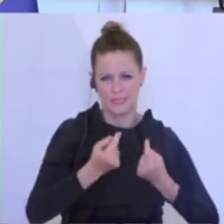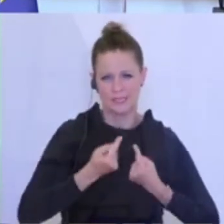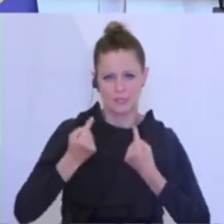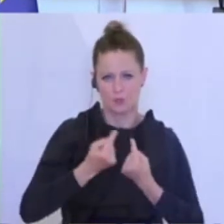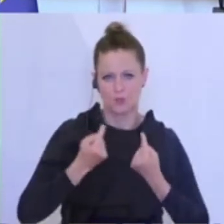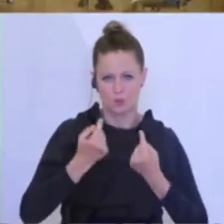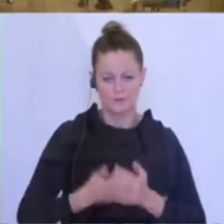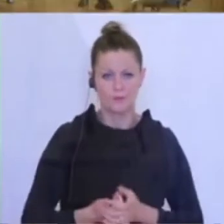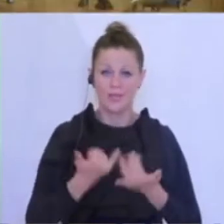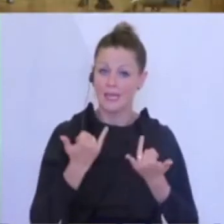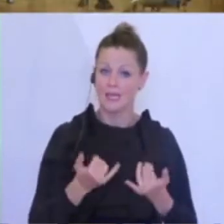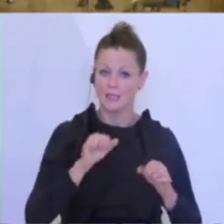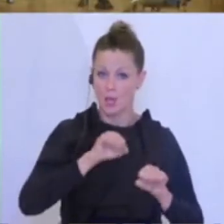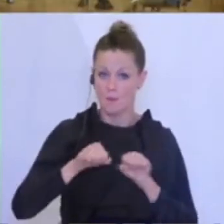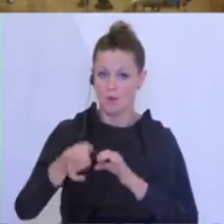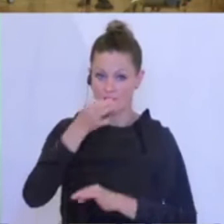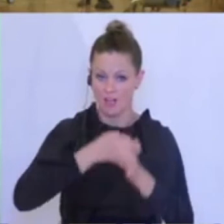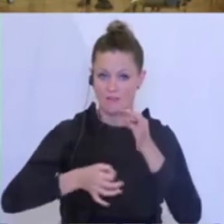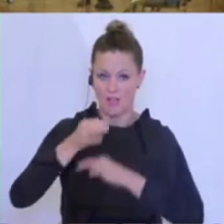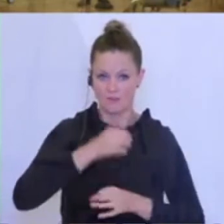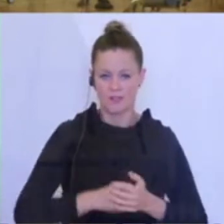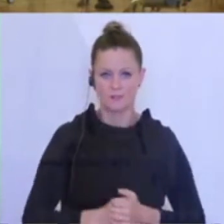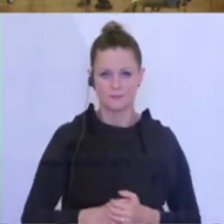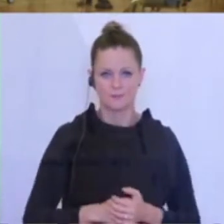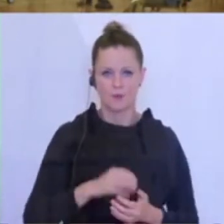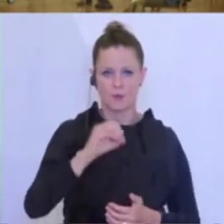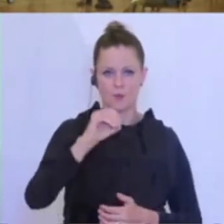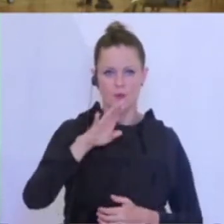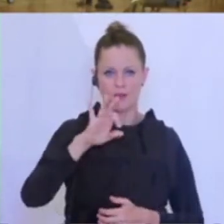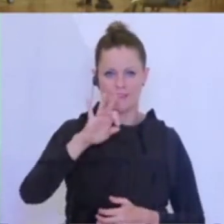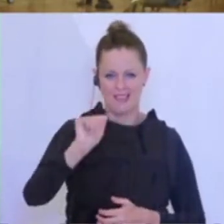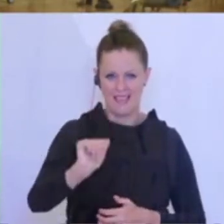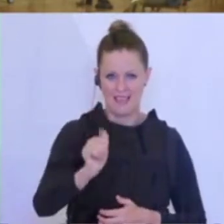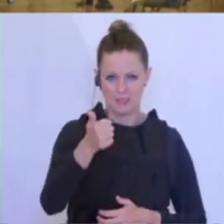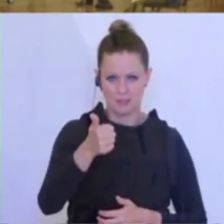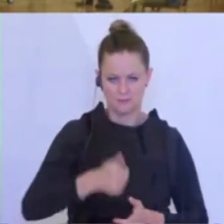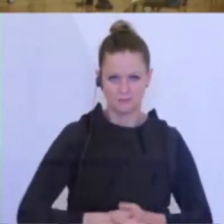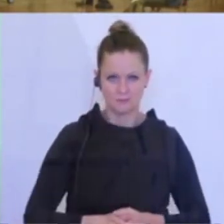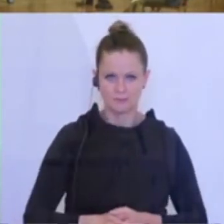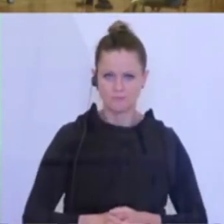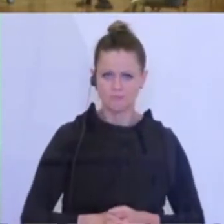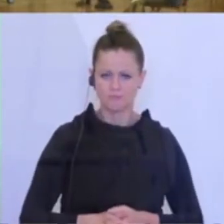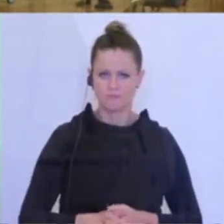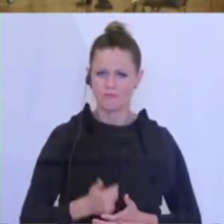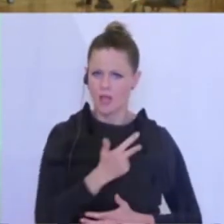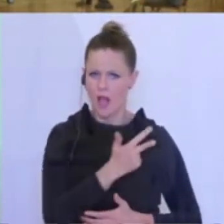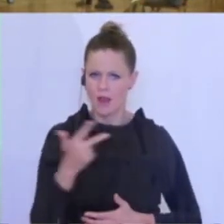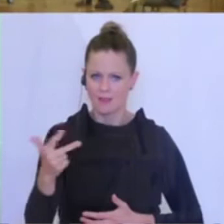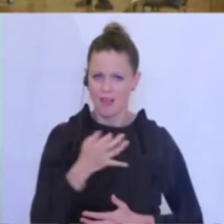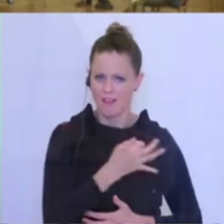Wir kommen nun zu den Fragen. Erste Frage, ORF, Matthias Westhoff, bitte. Ich hätte an alle drei Herren eine Frage,